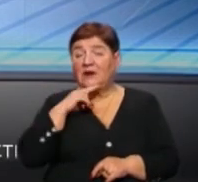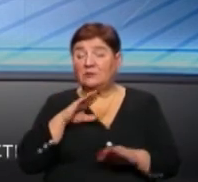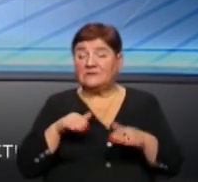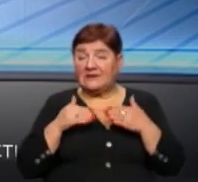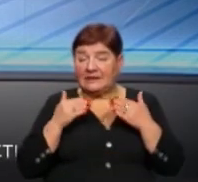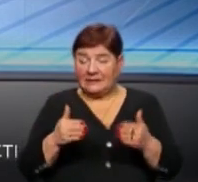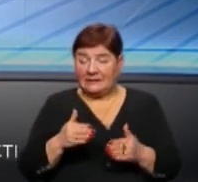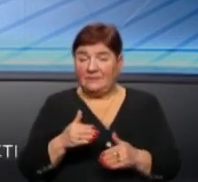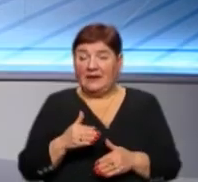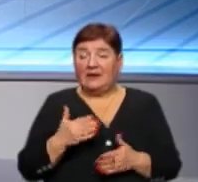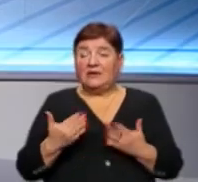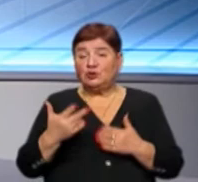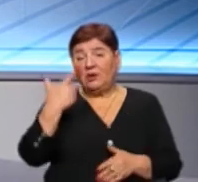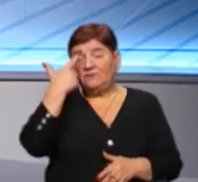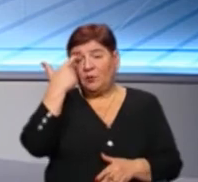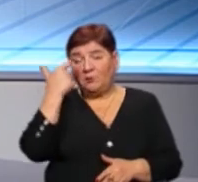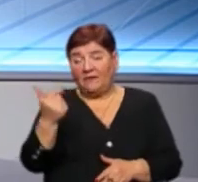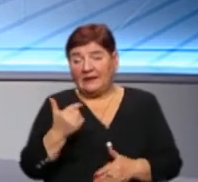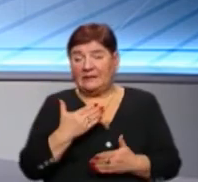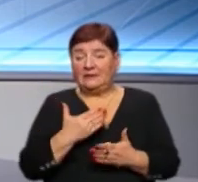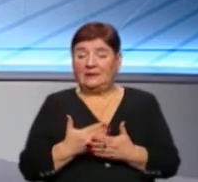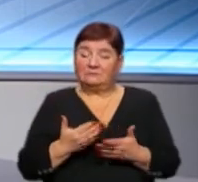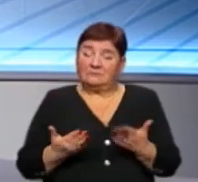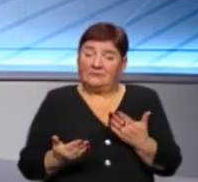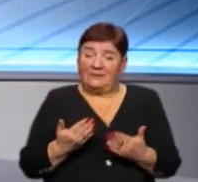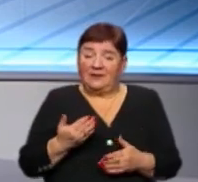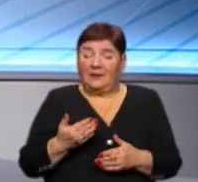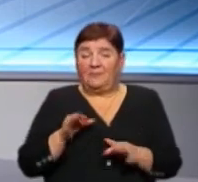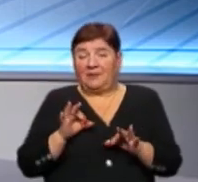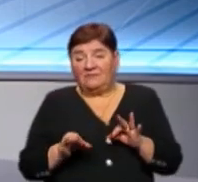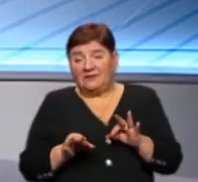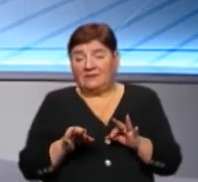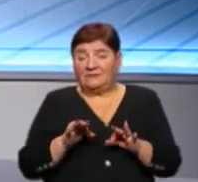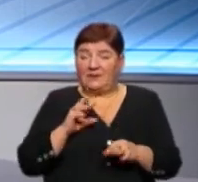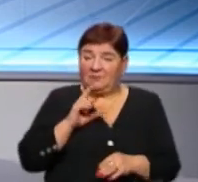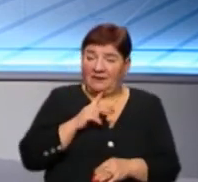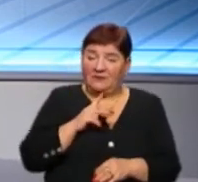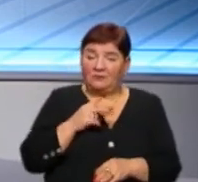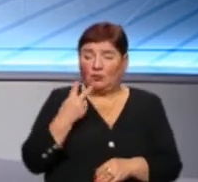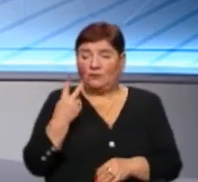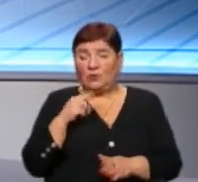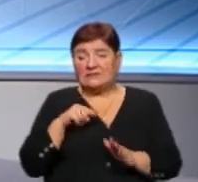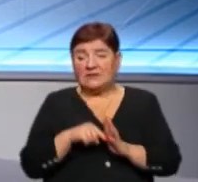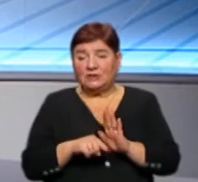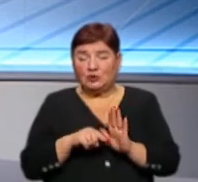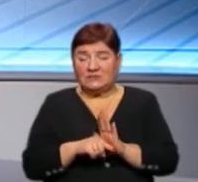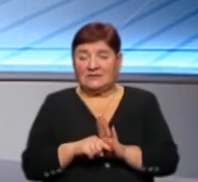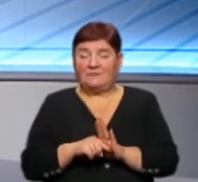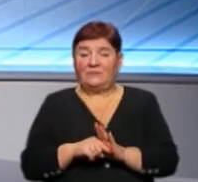сумніви щодо інформування, достовірності інформації, щодо двозначності,